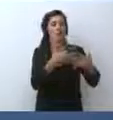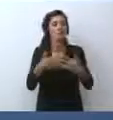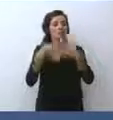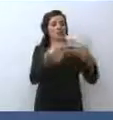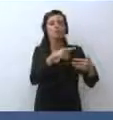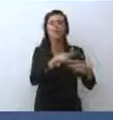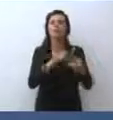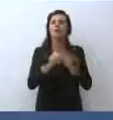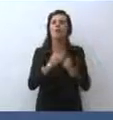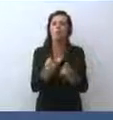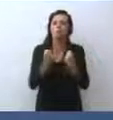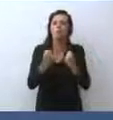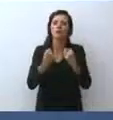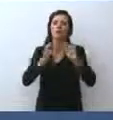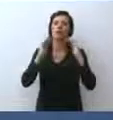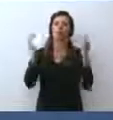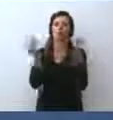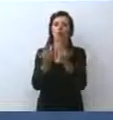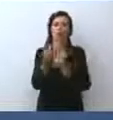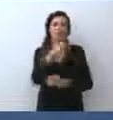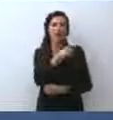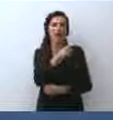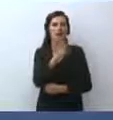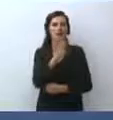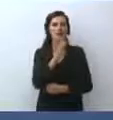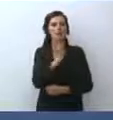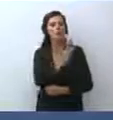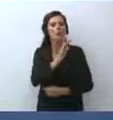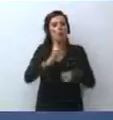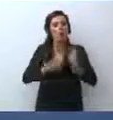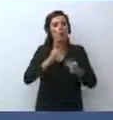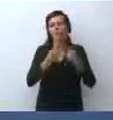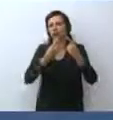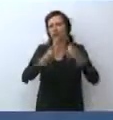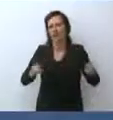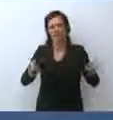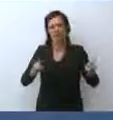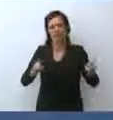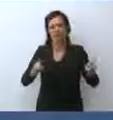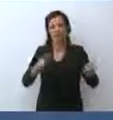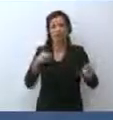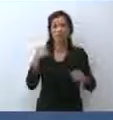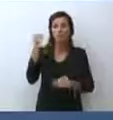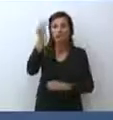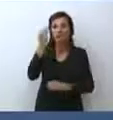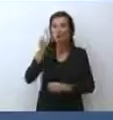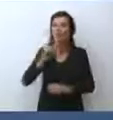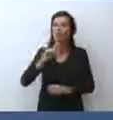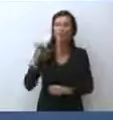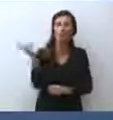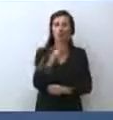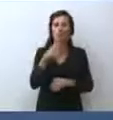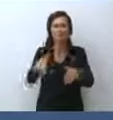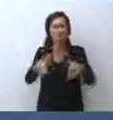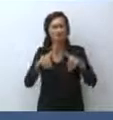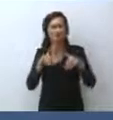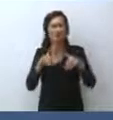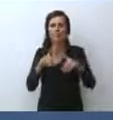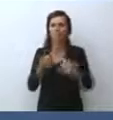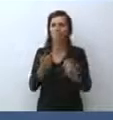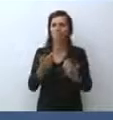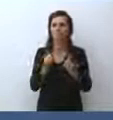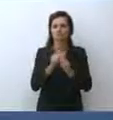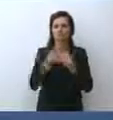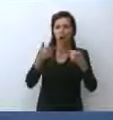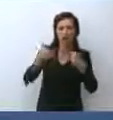mondiale pensata in maniera diversa. Io non credo al ritiro generalizzato, all'abbandono, all'isolazionismo,